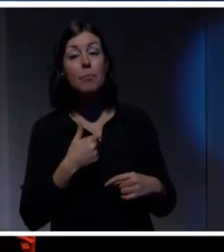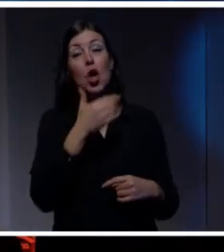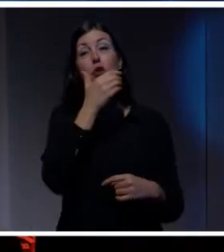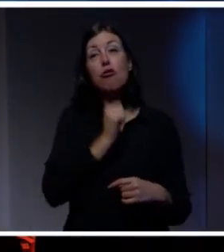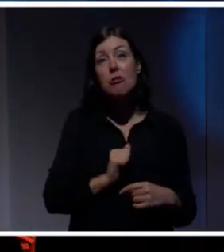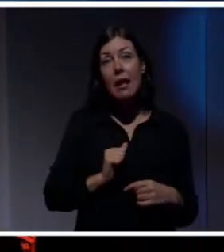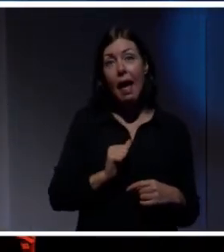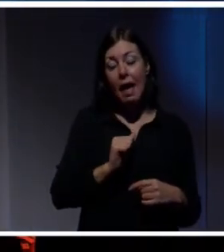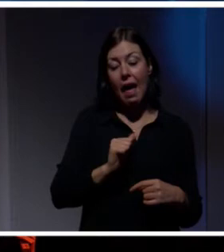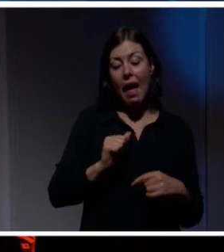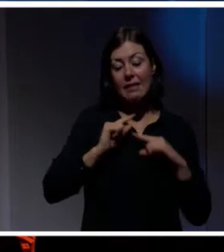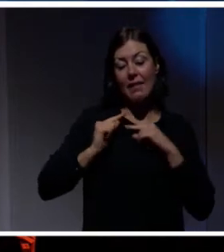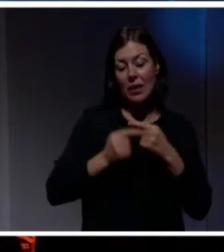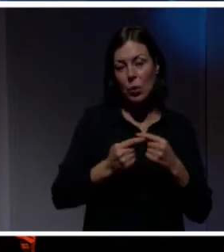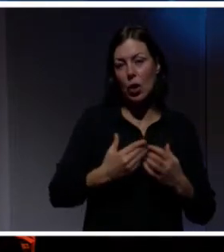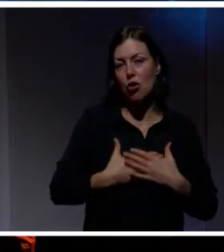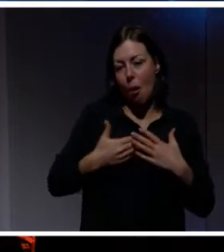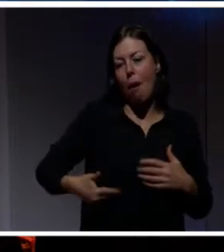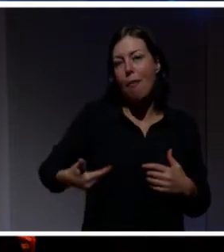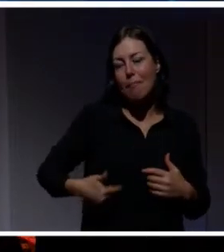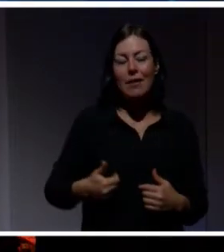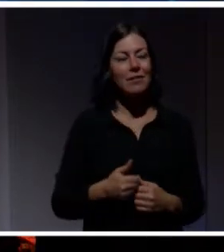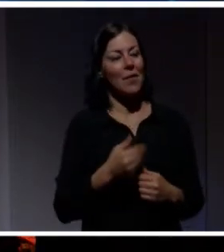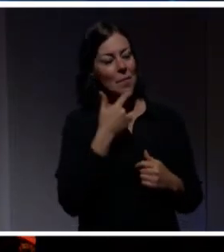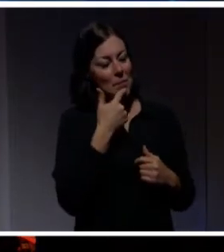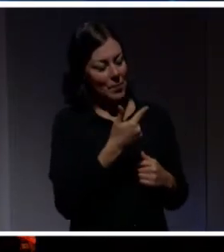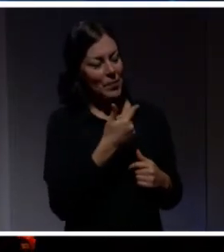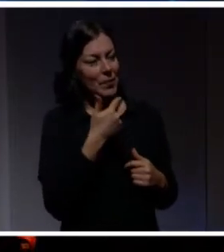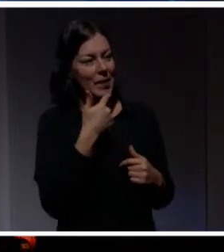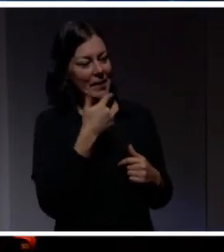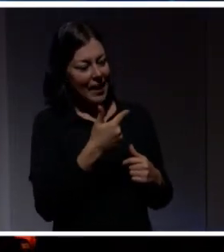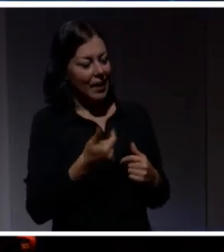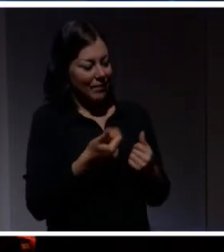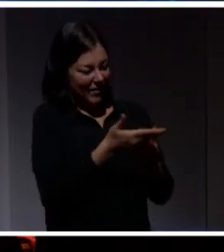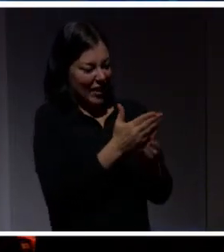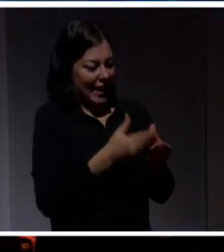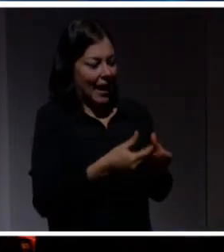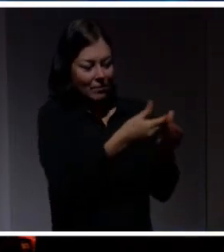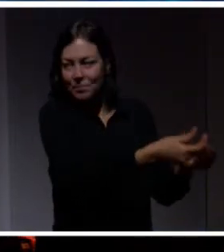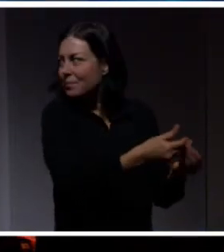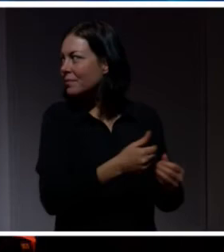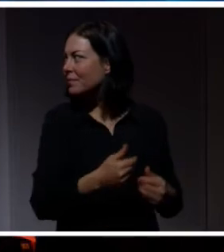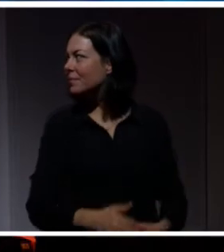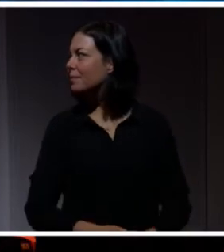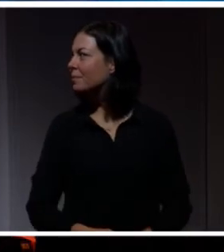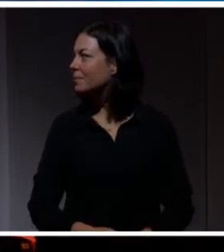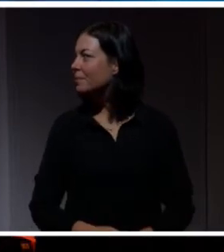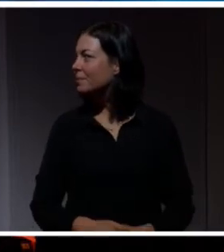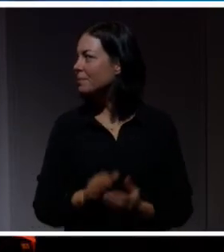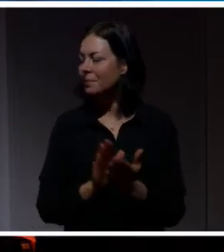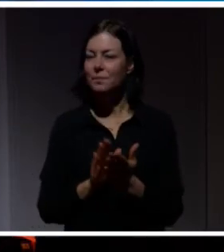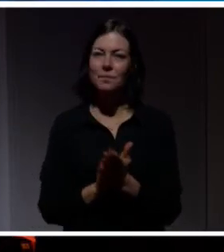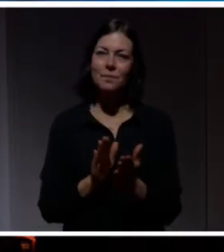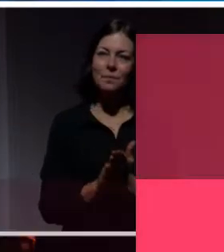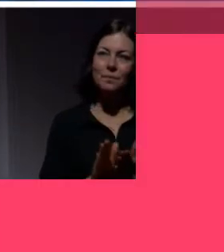apan. Perfekt. Tusen tack. Den får ni dela på. Vi ses. kan ta dem där. Tackar. Tackar.